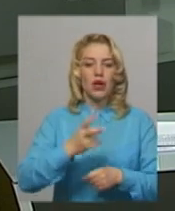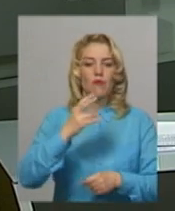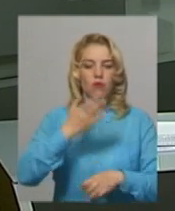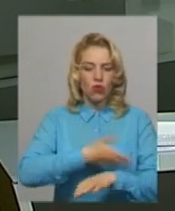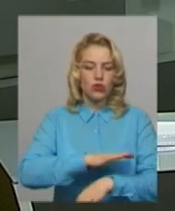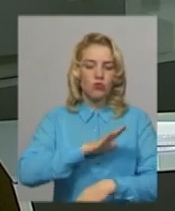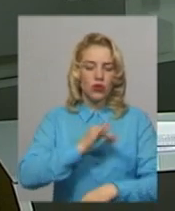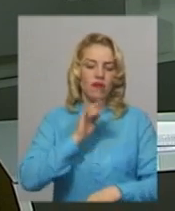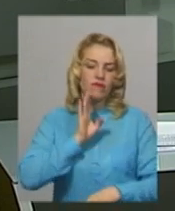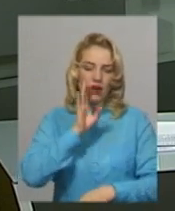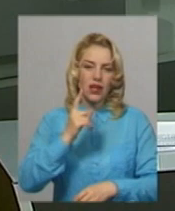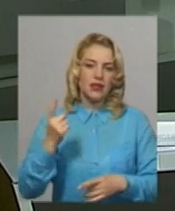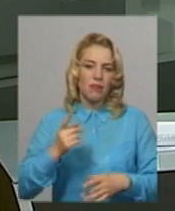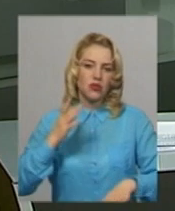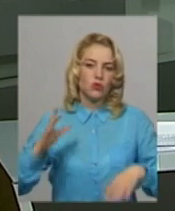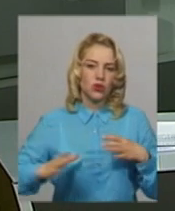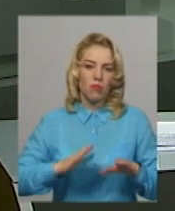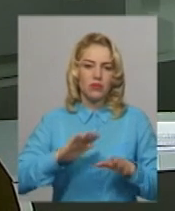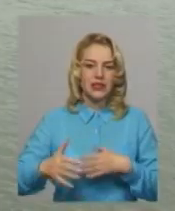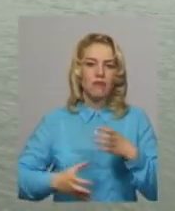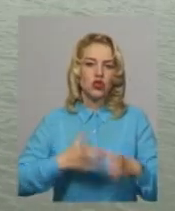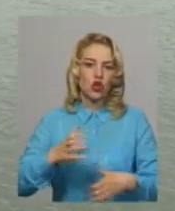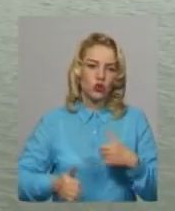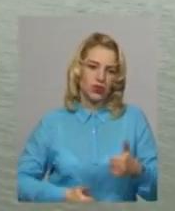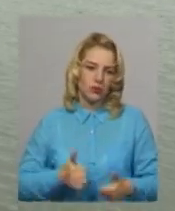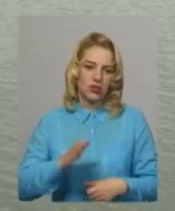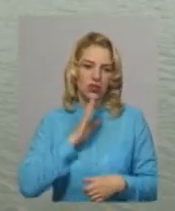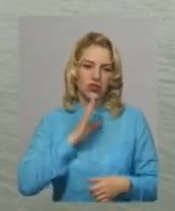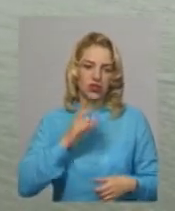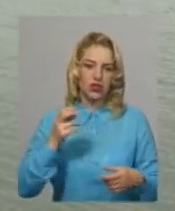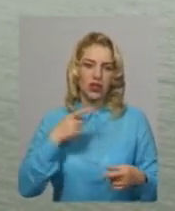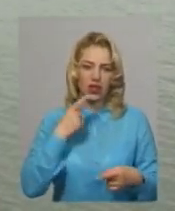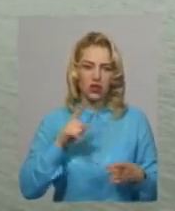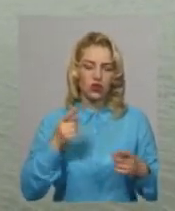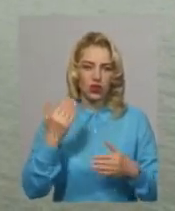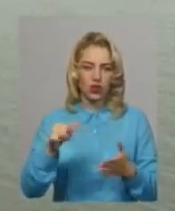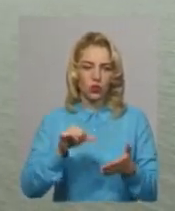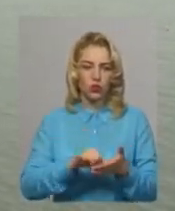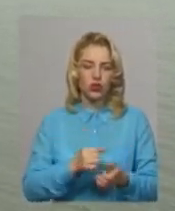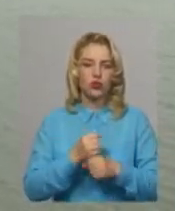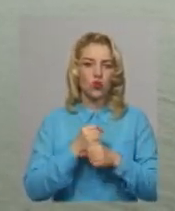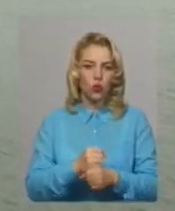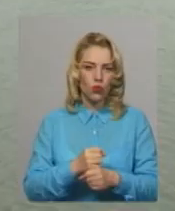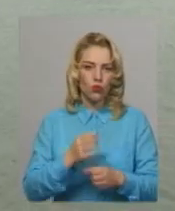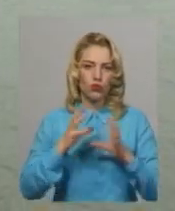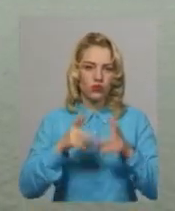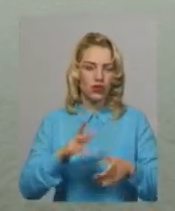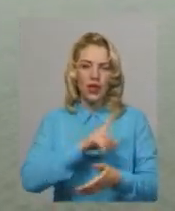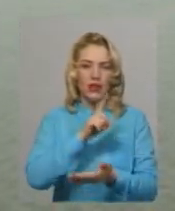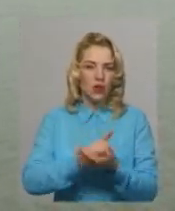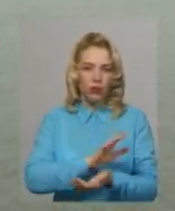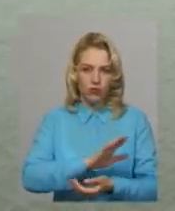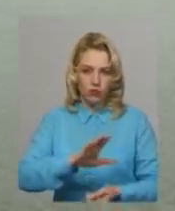першому тренуванні після міжнародних змагань. Спортсменка каже, її участь у Кубку світу не була обов'язковою. За словами